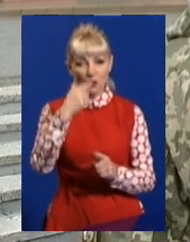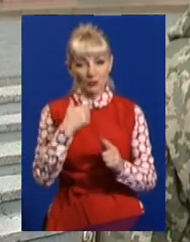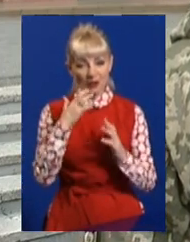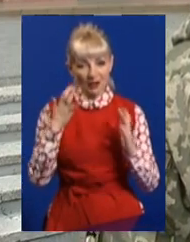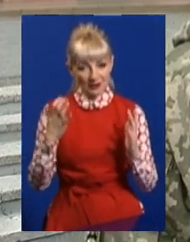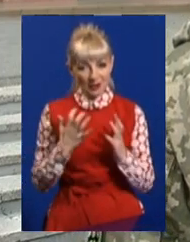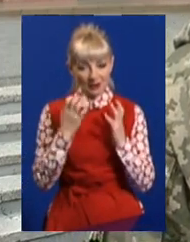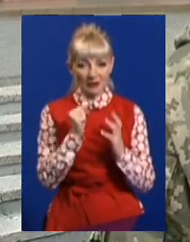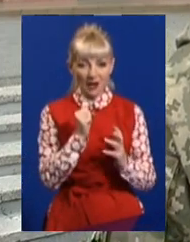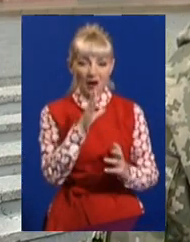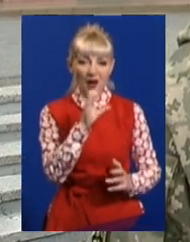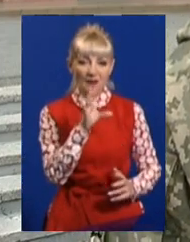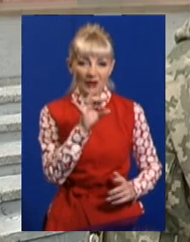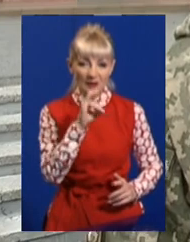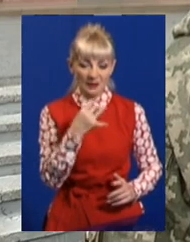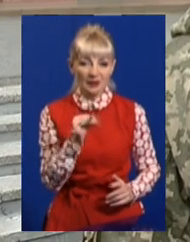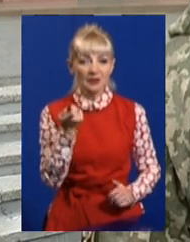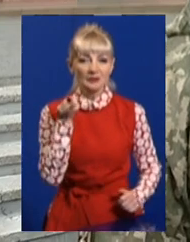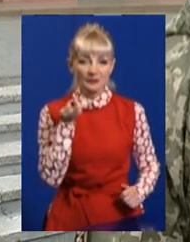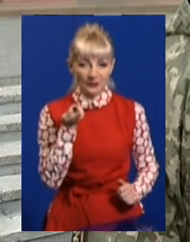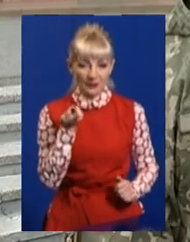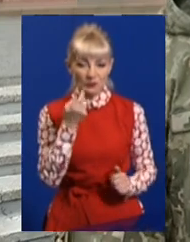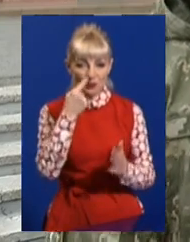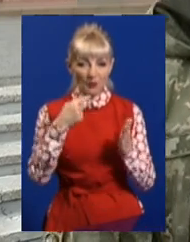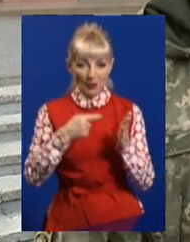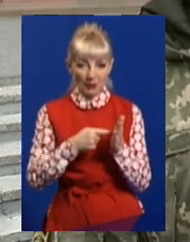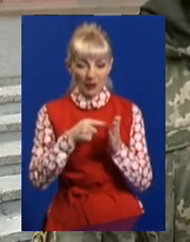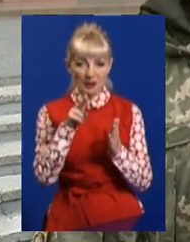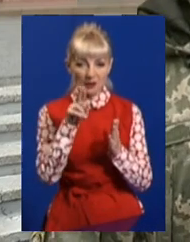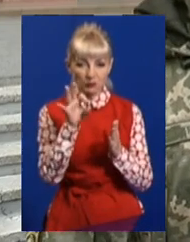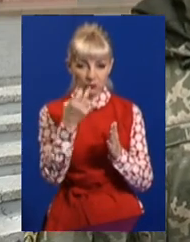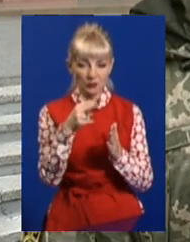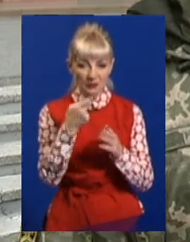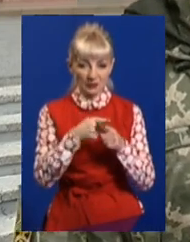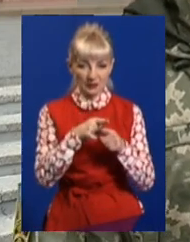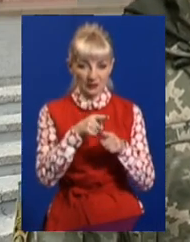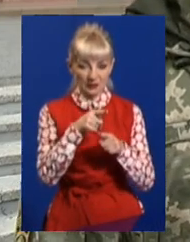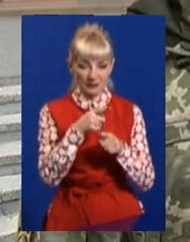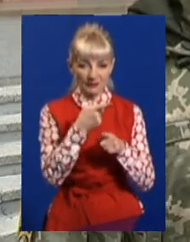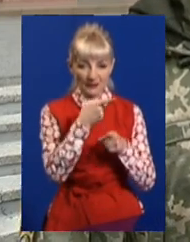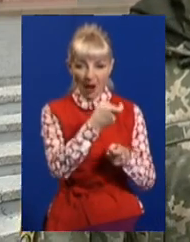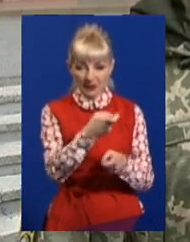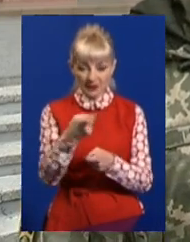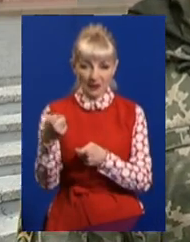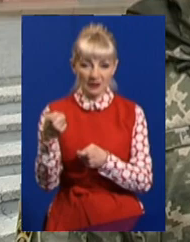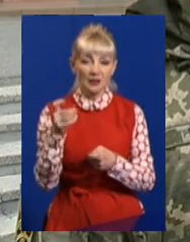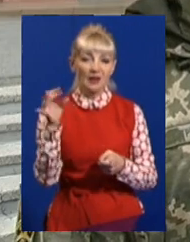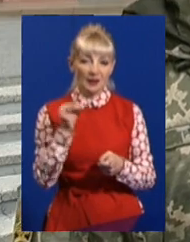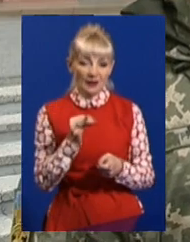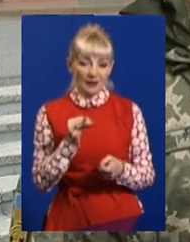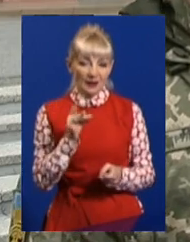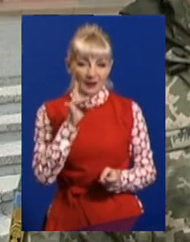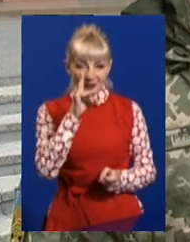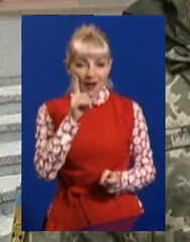Василь чуть-чуть попав під цю волну, цих осколків. Але, слава Богу, він вижив,